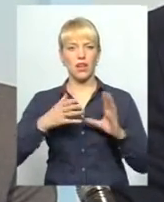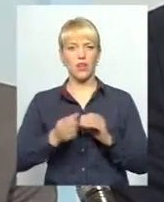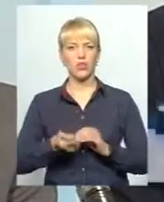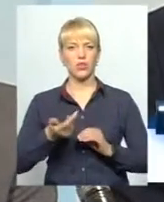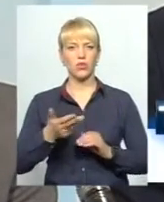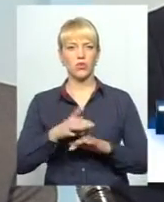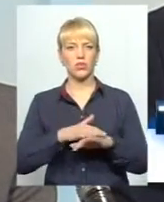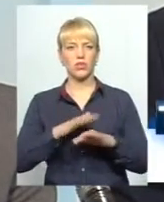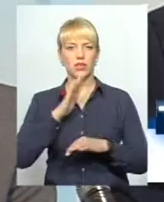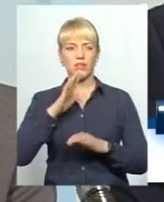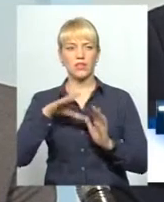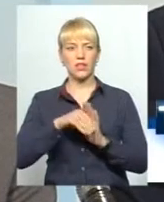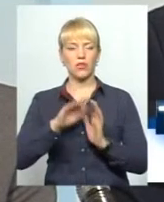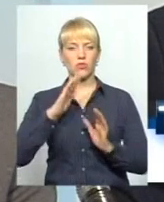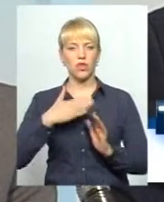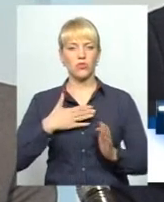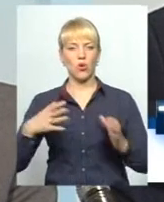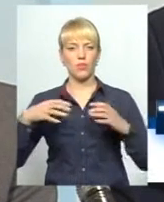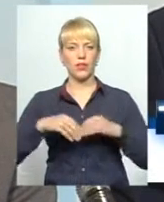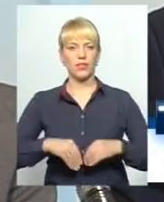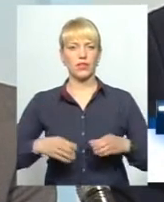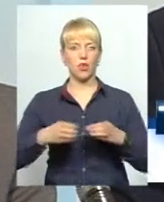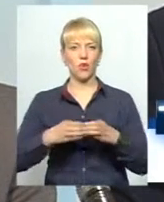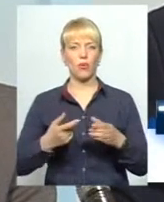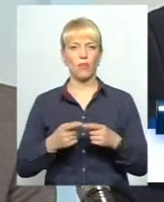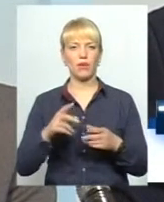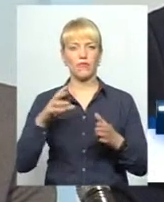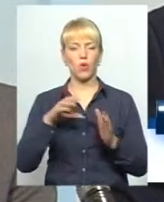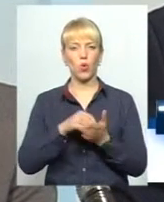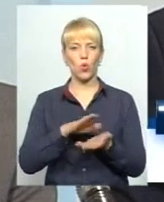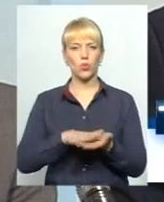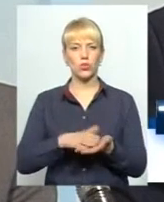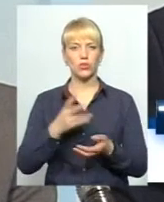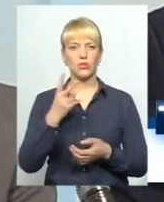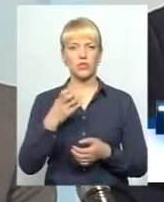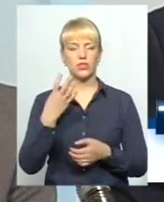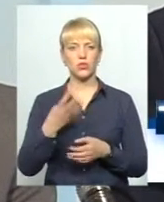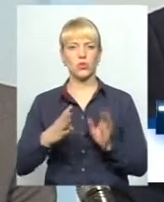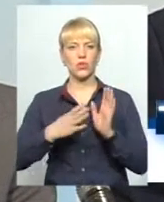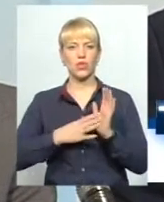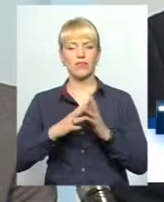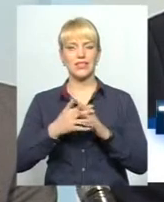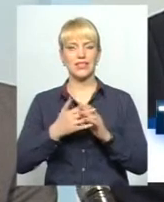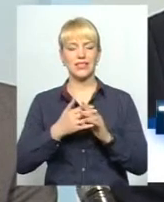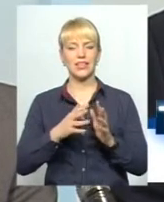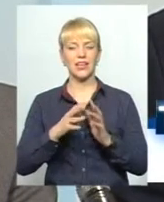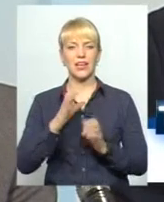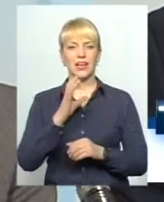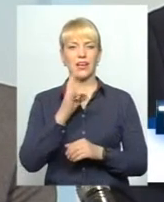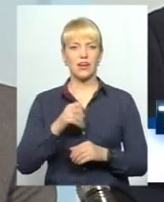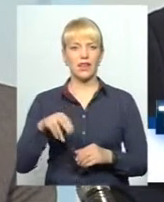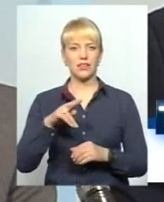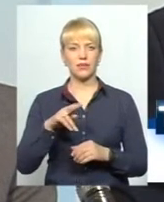До складу наших об'єднаних громад, щоб ви розуміли, включено 249 сільських, селищних, міських рад.